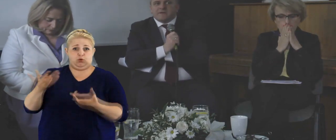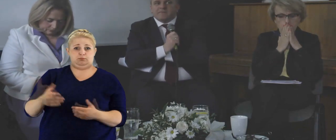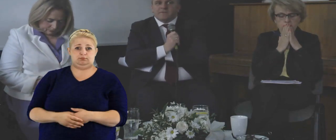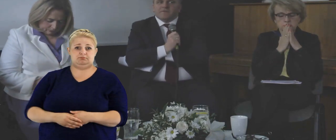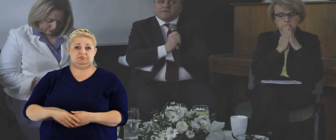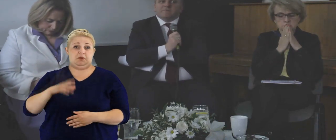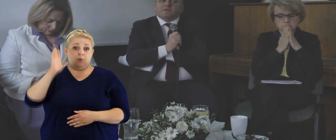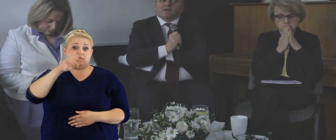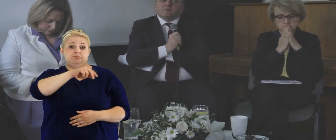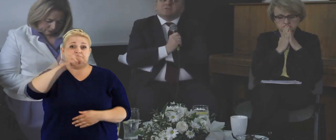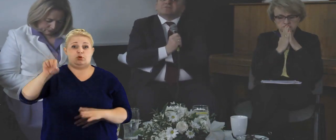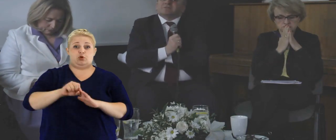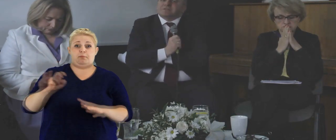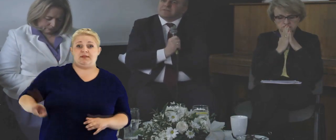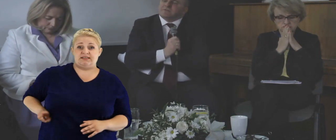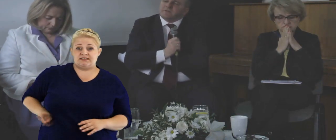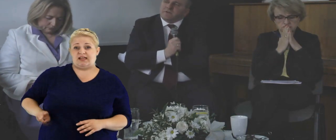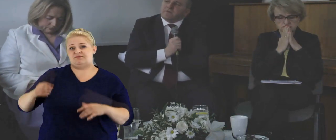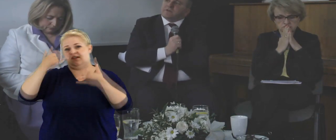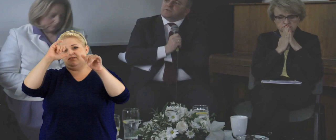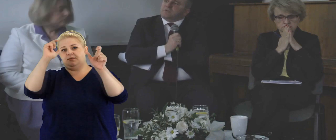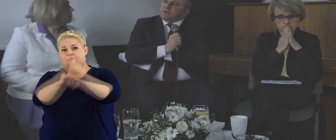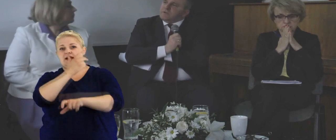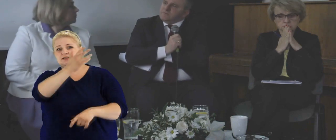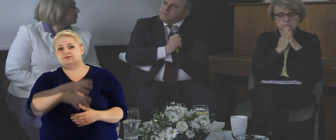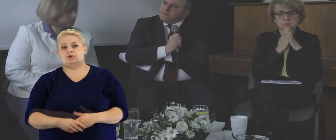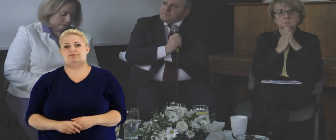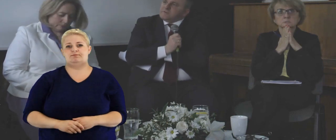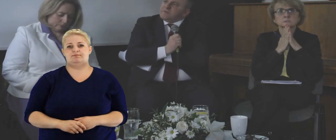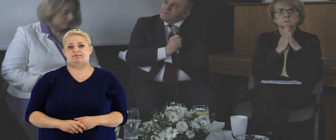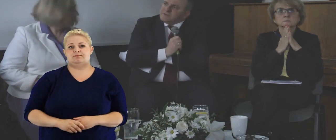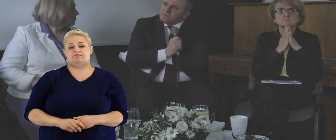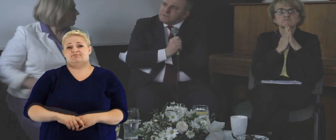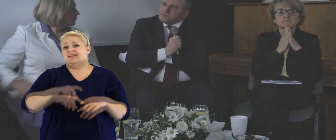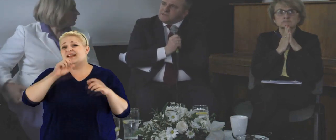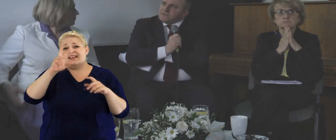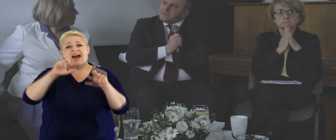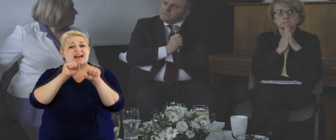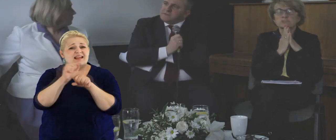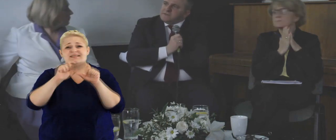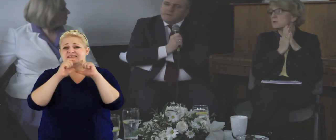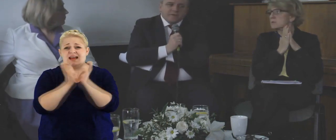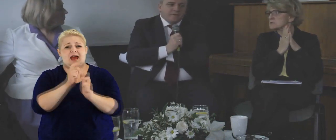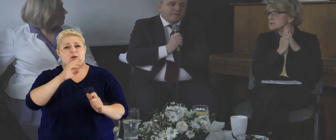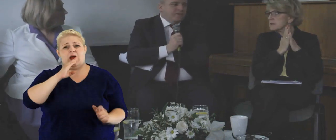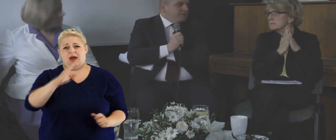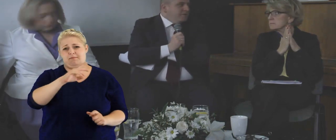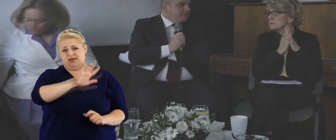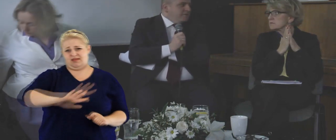ministerstwa w jakimś kraju, gdzie ministerstwa odgrywają większą rolę, na przykład w całej Ameryce Łacińskiej tak jest,